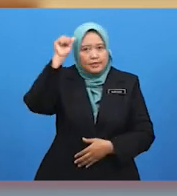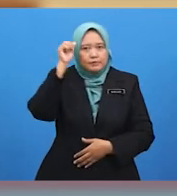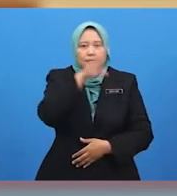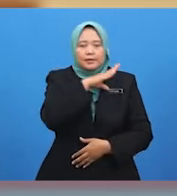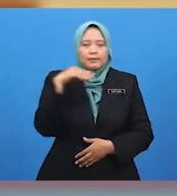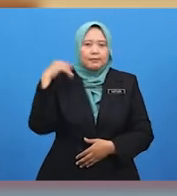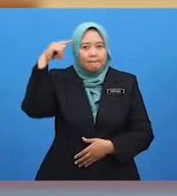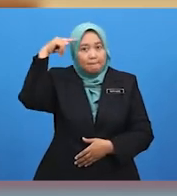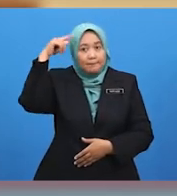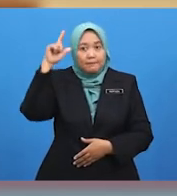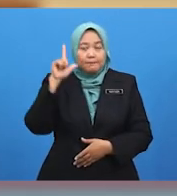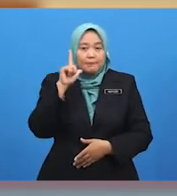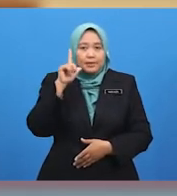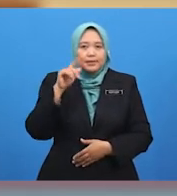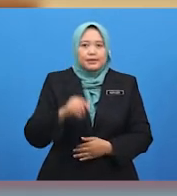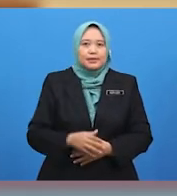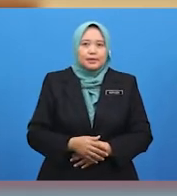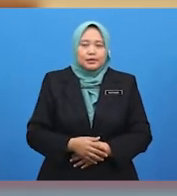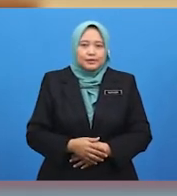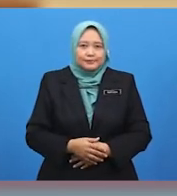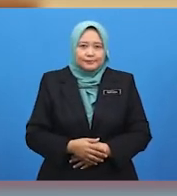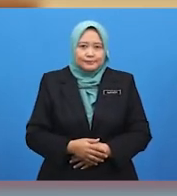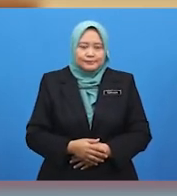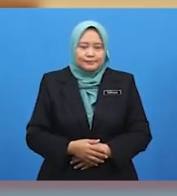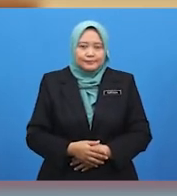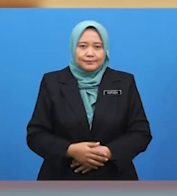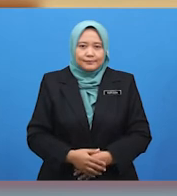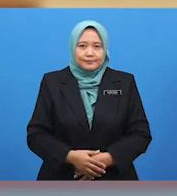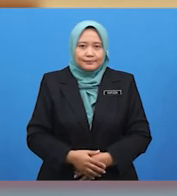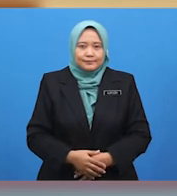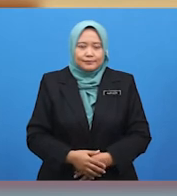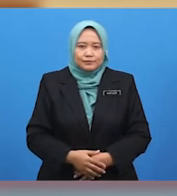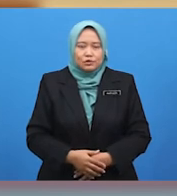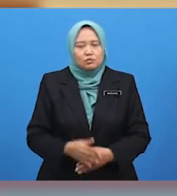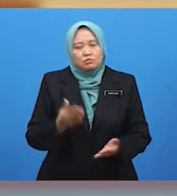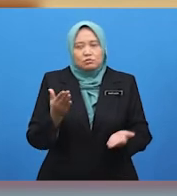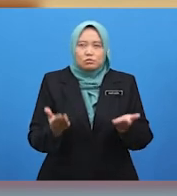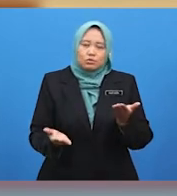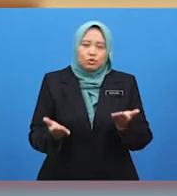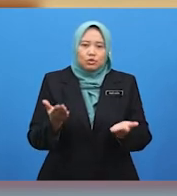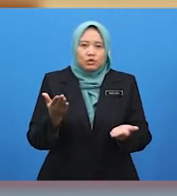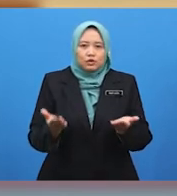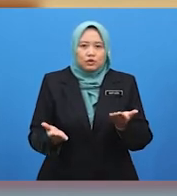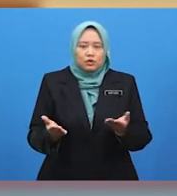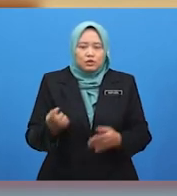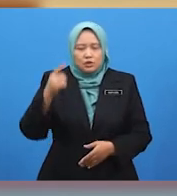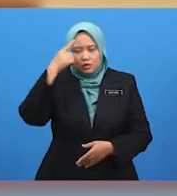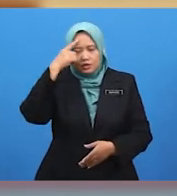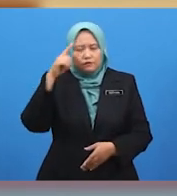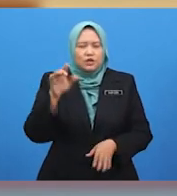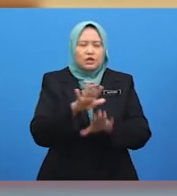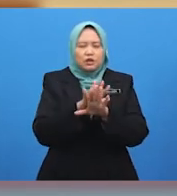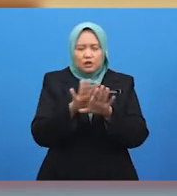Cikgu, boleh saya cuba? Baik, Kumki. Cuba jawab. Kemungkinan besar, David